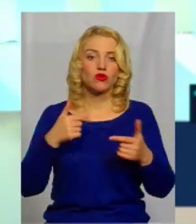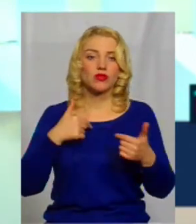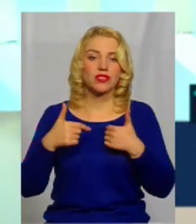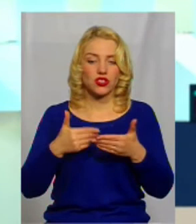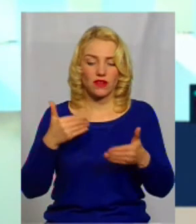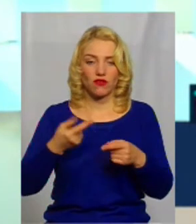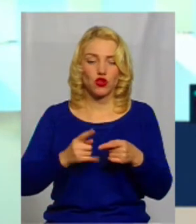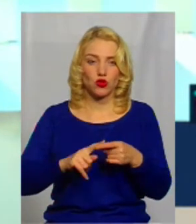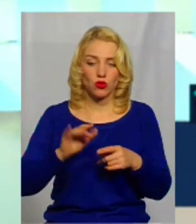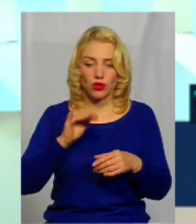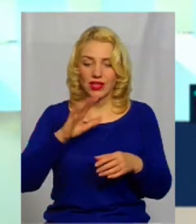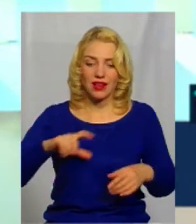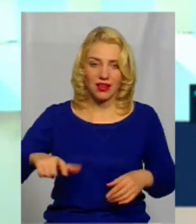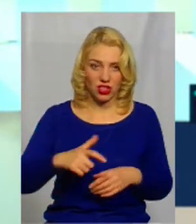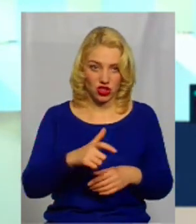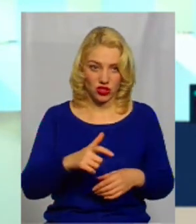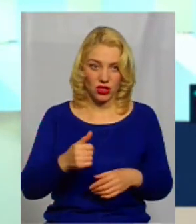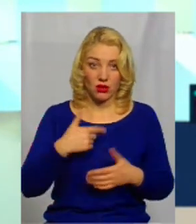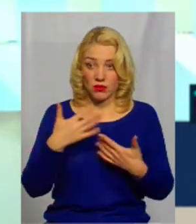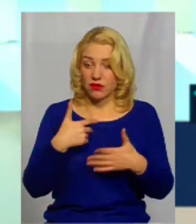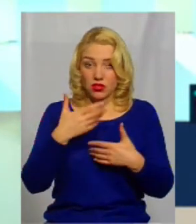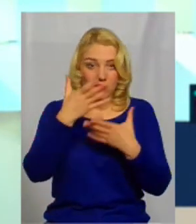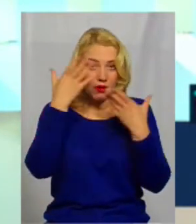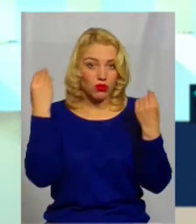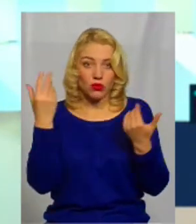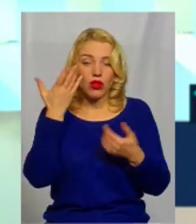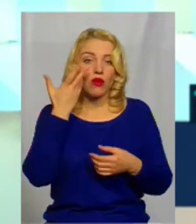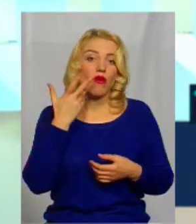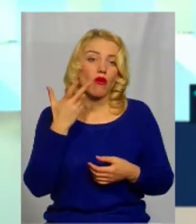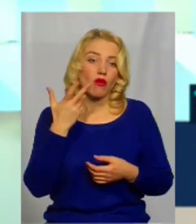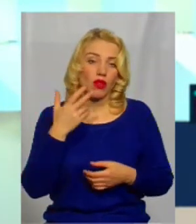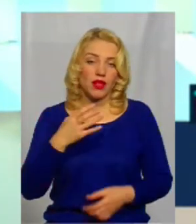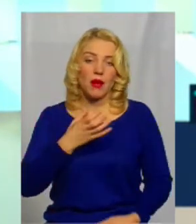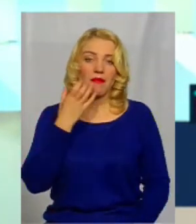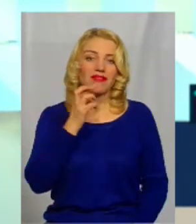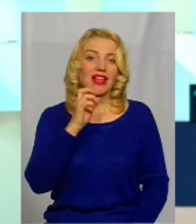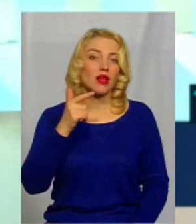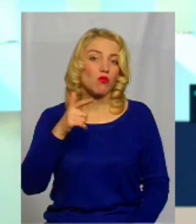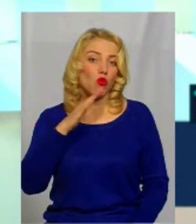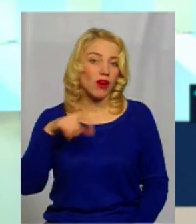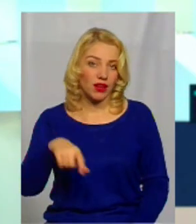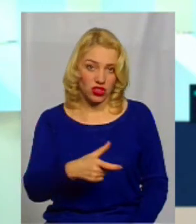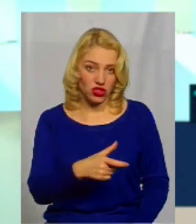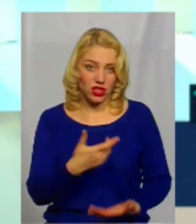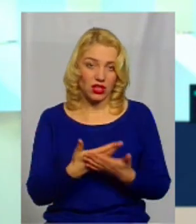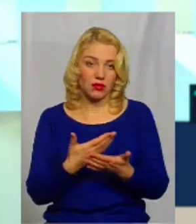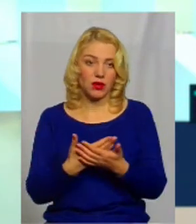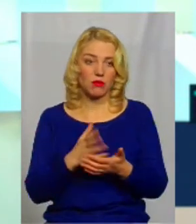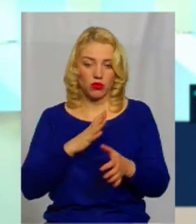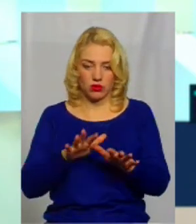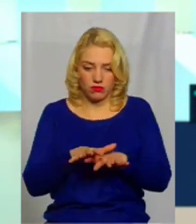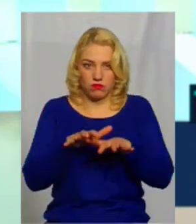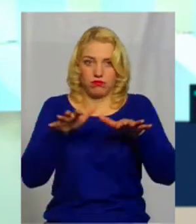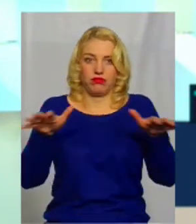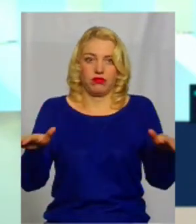ставки. Тому що ми вже забули, коли річка, допустим, Південний Буг, чи інша річка, виходила з